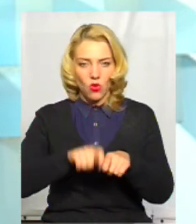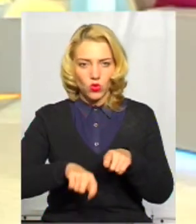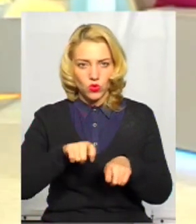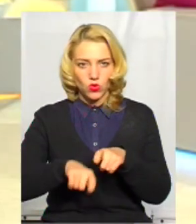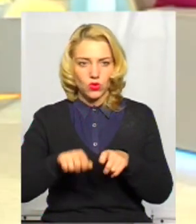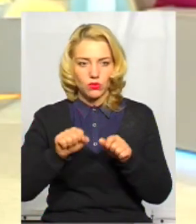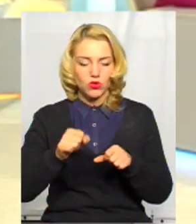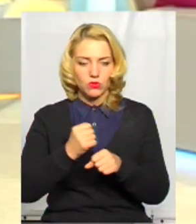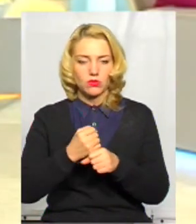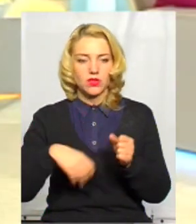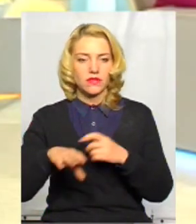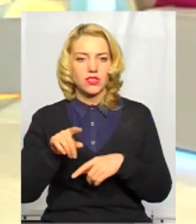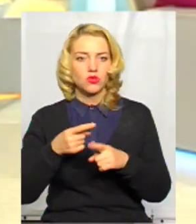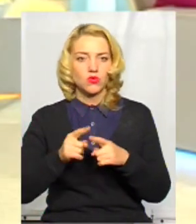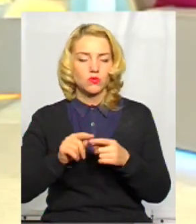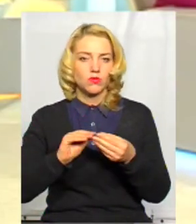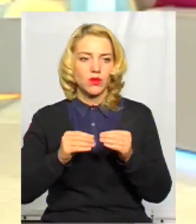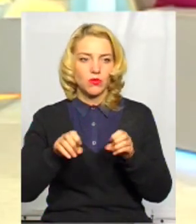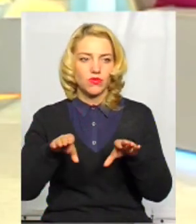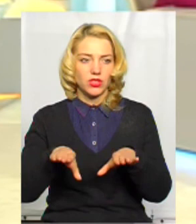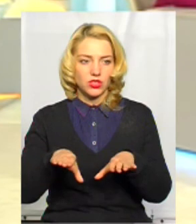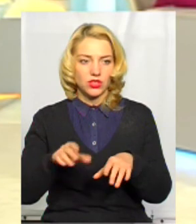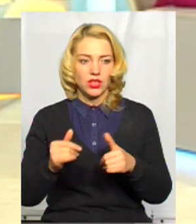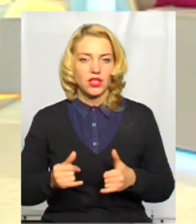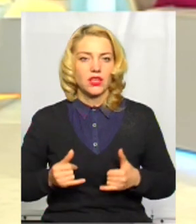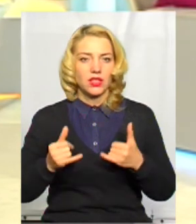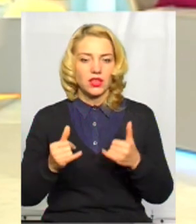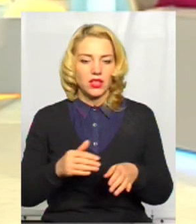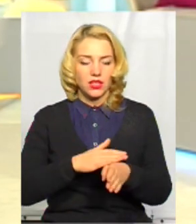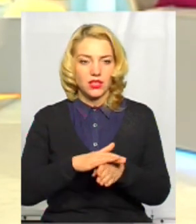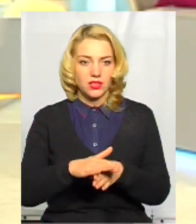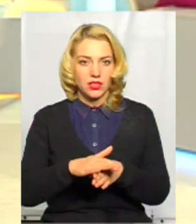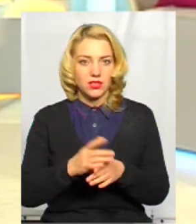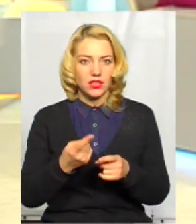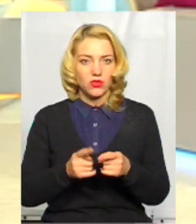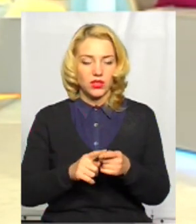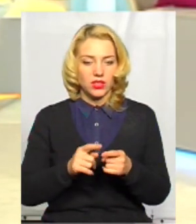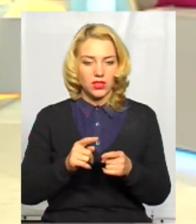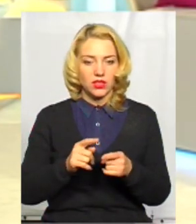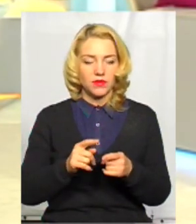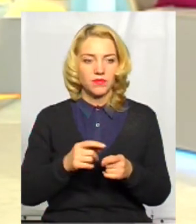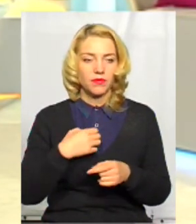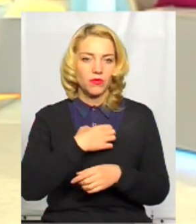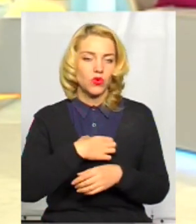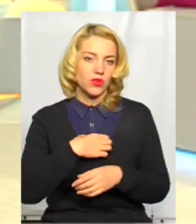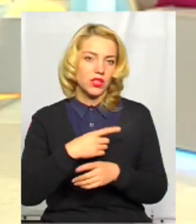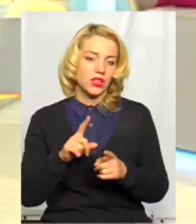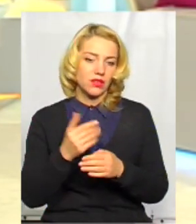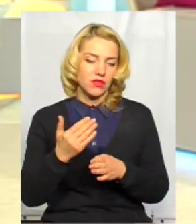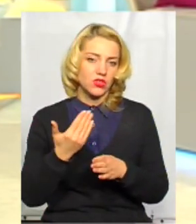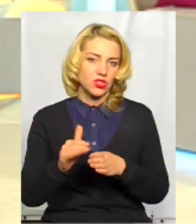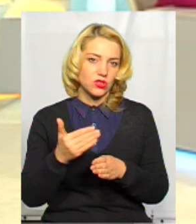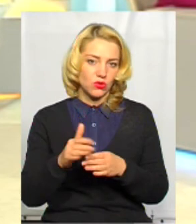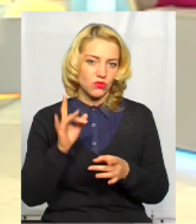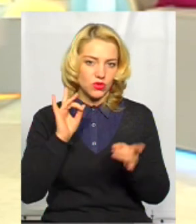І ми зробимо все, щоб цю проблему вирішити. Для реалізації тих цілей, тих пріоритетів, які ви вже частково